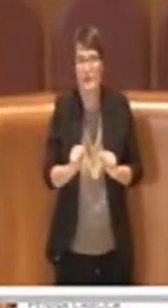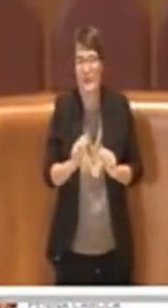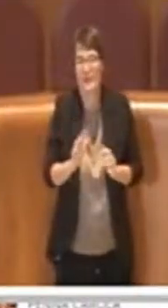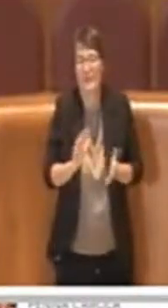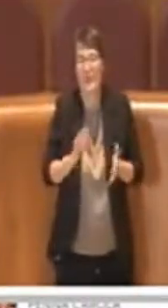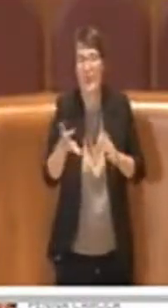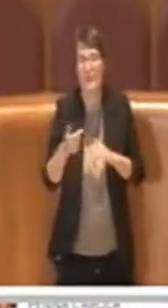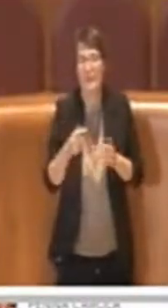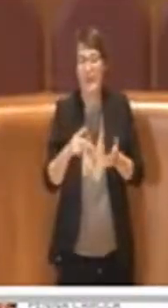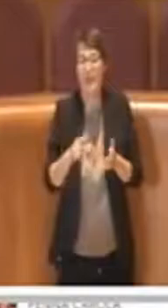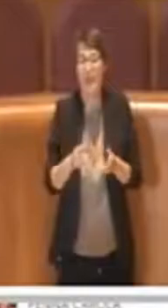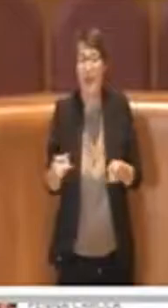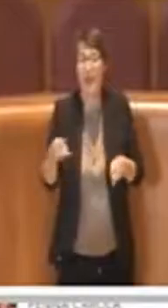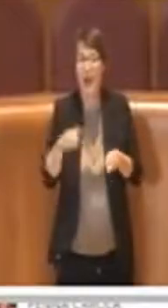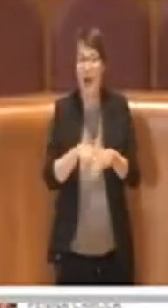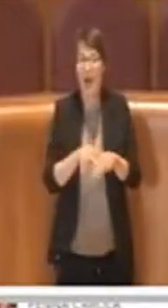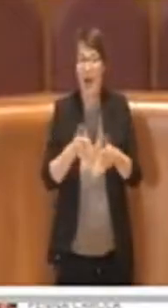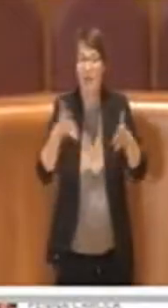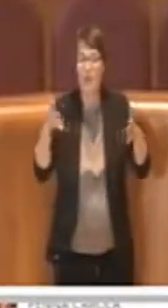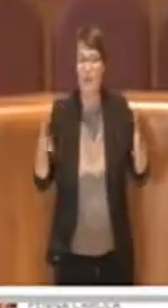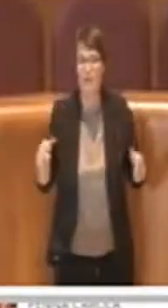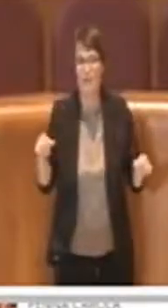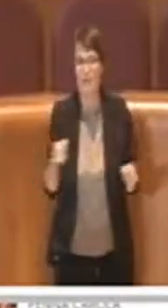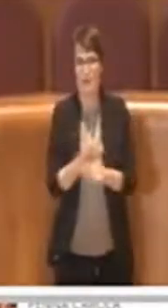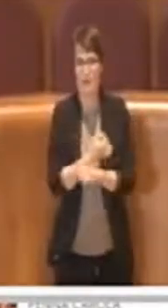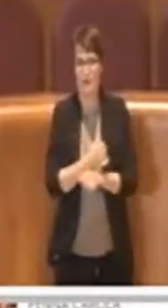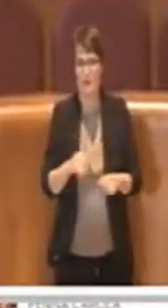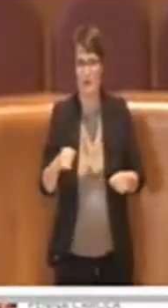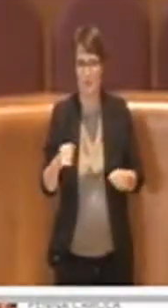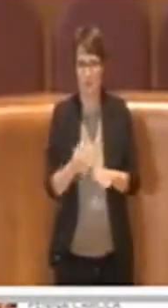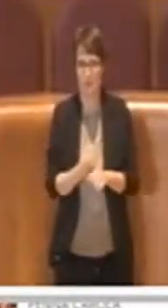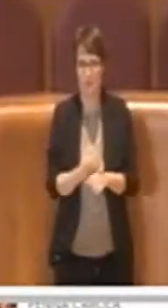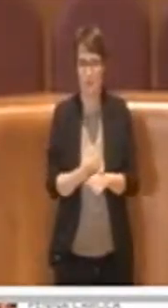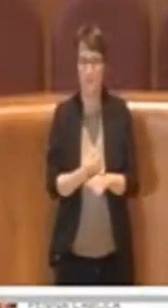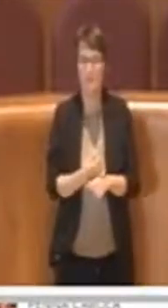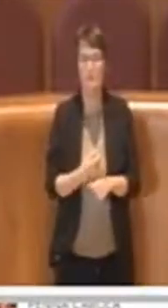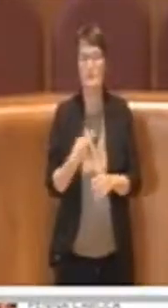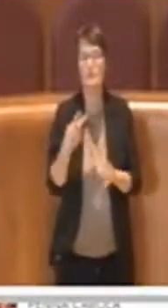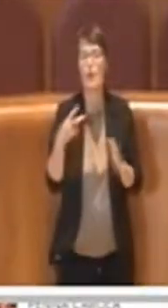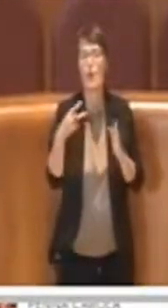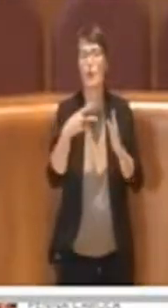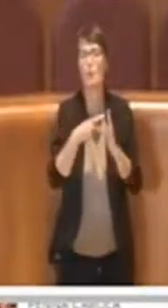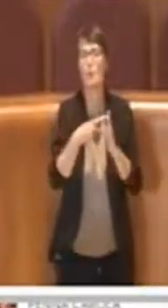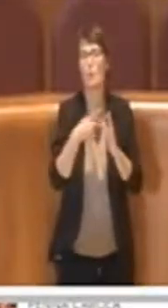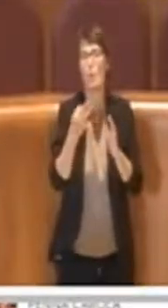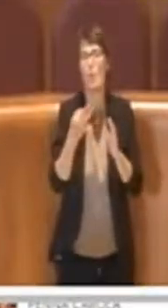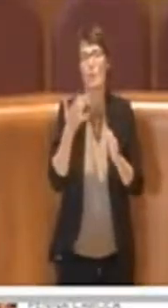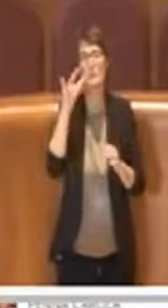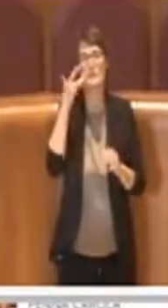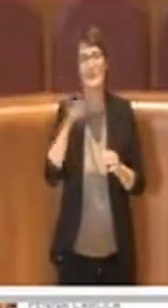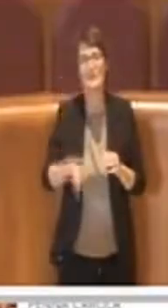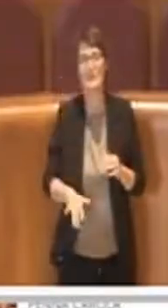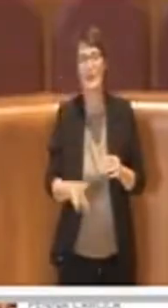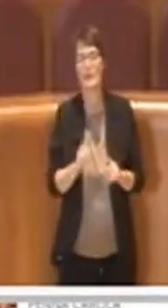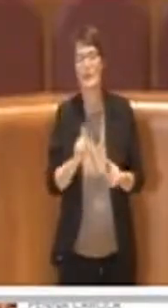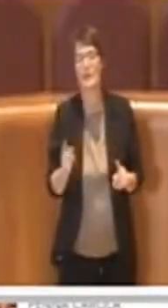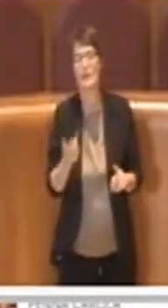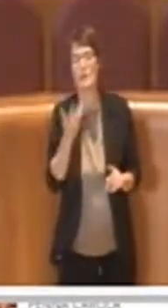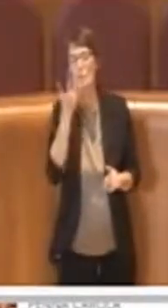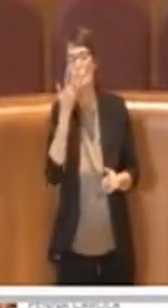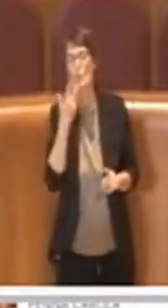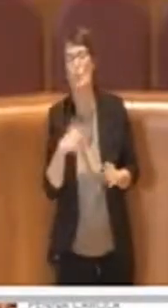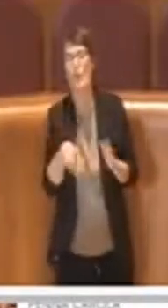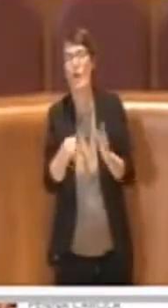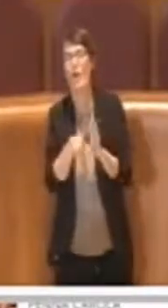emendamenti molto semplici, Presidente, nessuno vuole eludere le norme, mi dispiace per il consigliere Pelonzi nel modo più